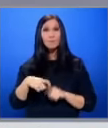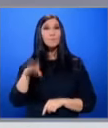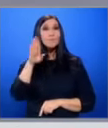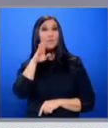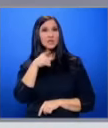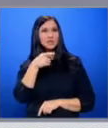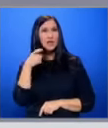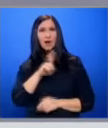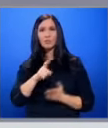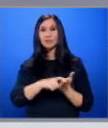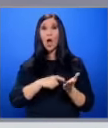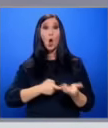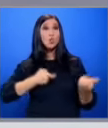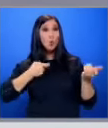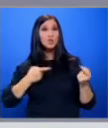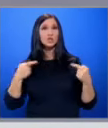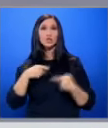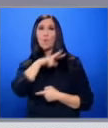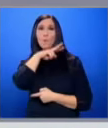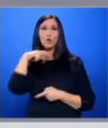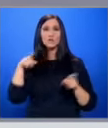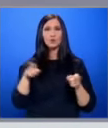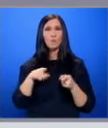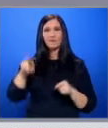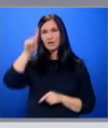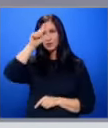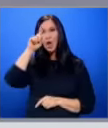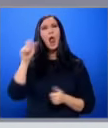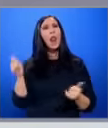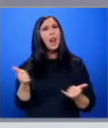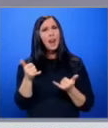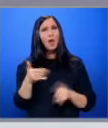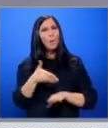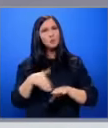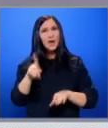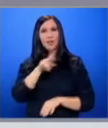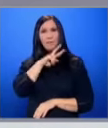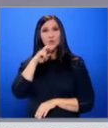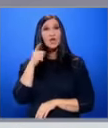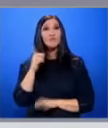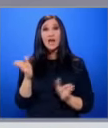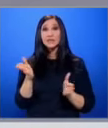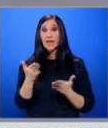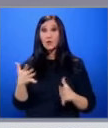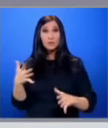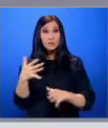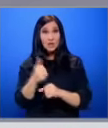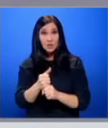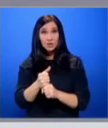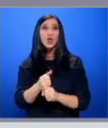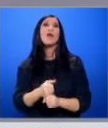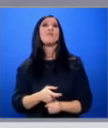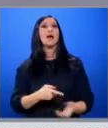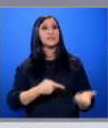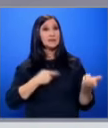Мъж стреля с незаконно уръжи срещу полицейско управление в София. Леко пострада един полицай. Това е станало при задържането на